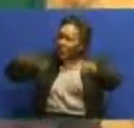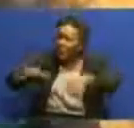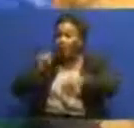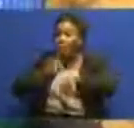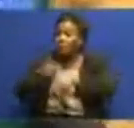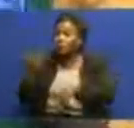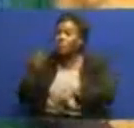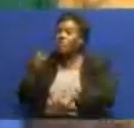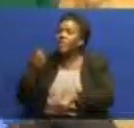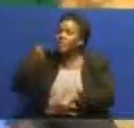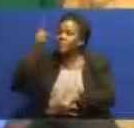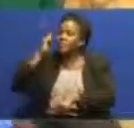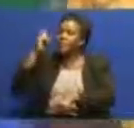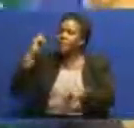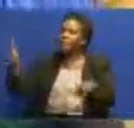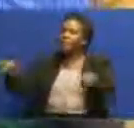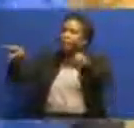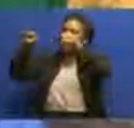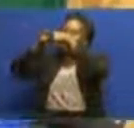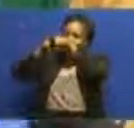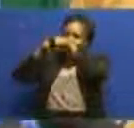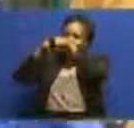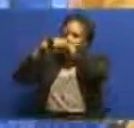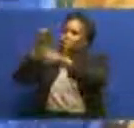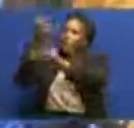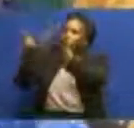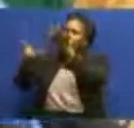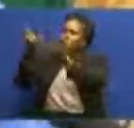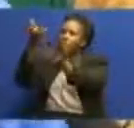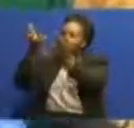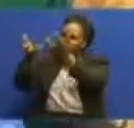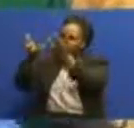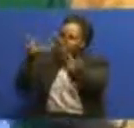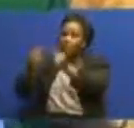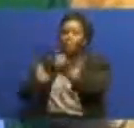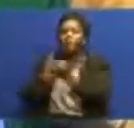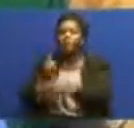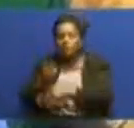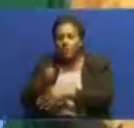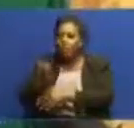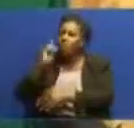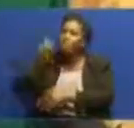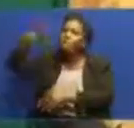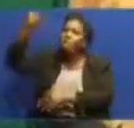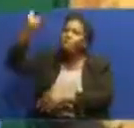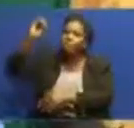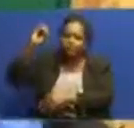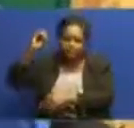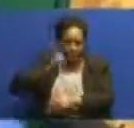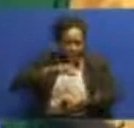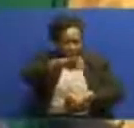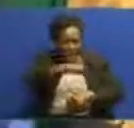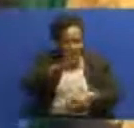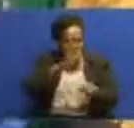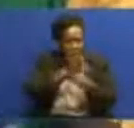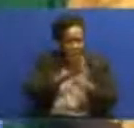Nyaya zikishikana, zikaungua, zinasababisha umeme kukatika, na maeneo mengi ya nchi